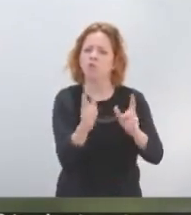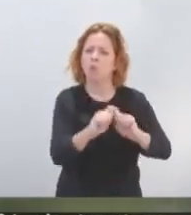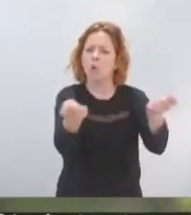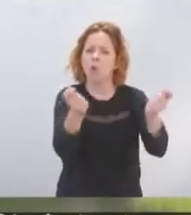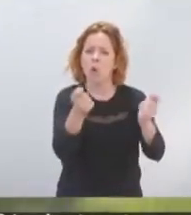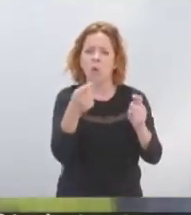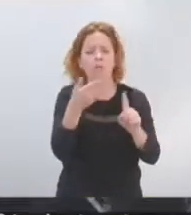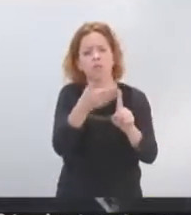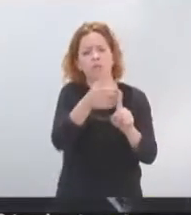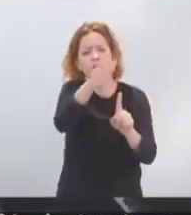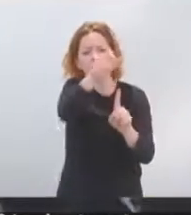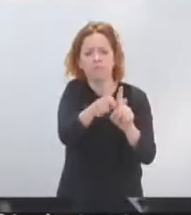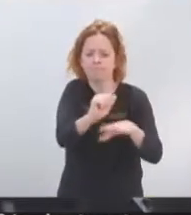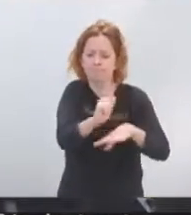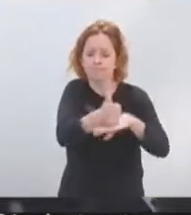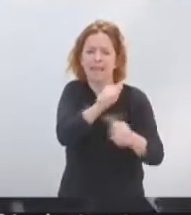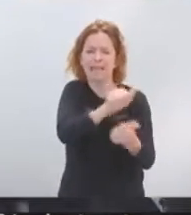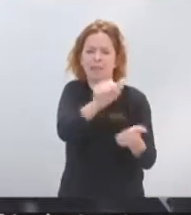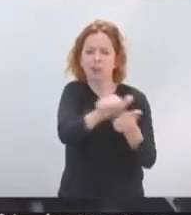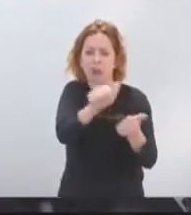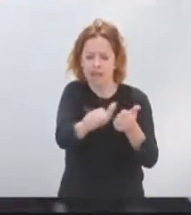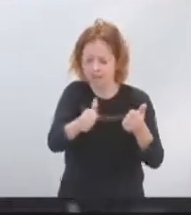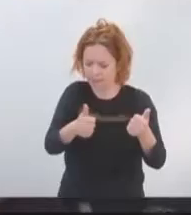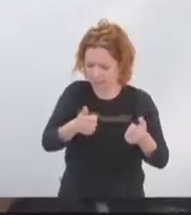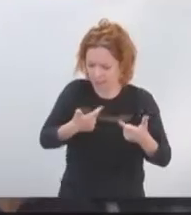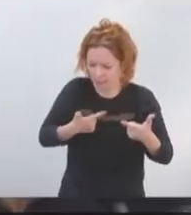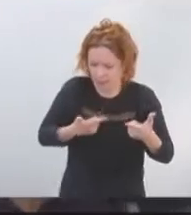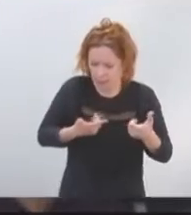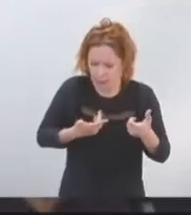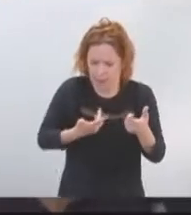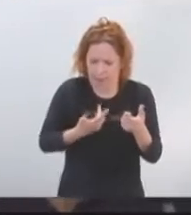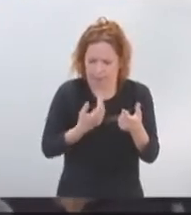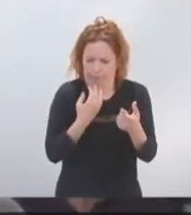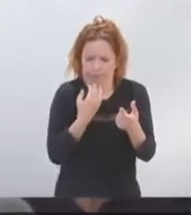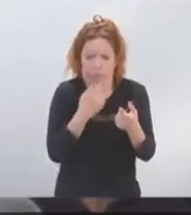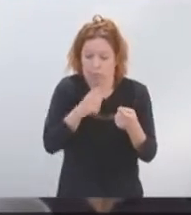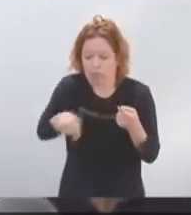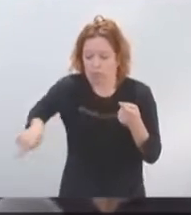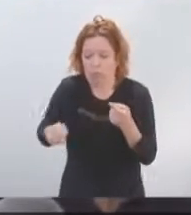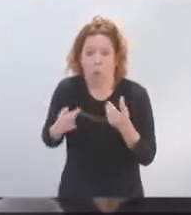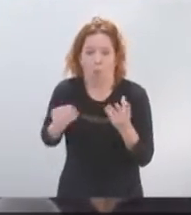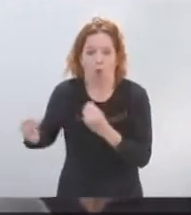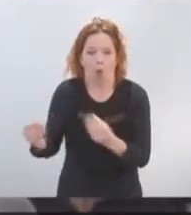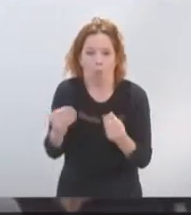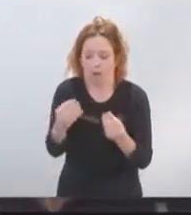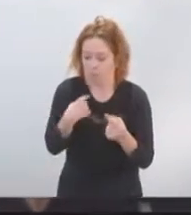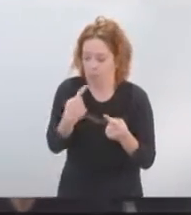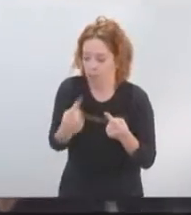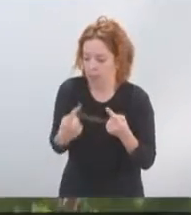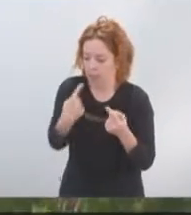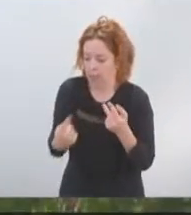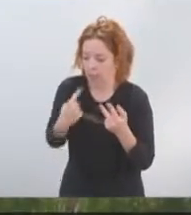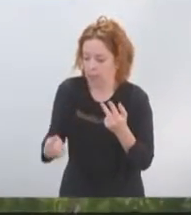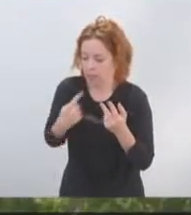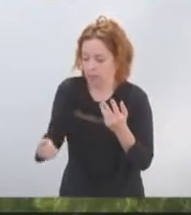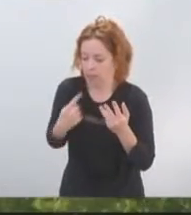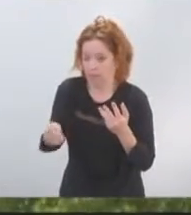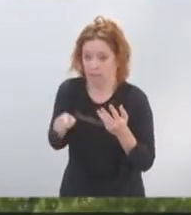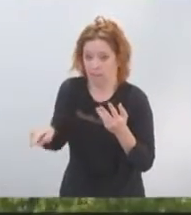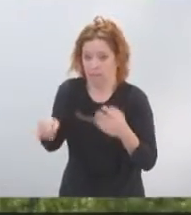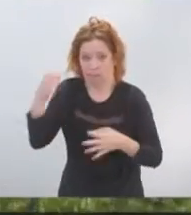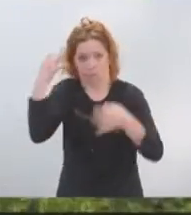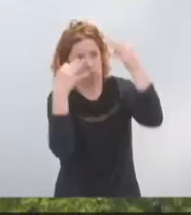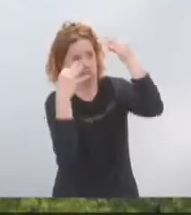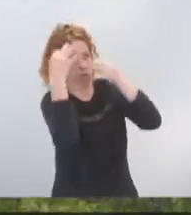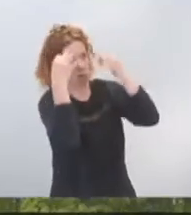sur lequel le peuple, comme un lierre rampant, peut s'élever. Eh bien, il est temps de s